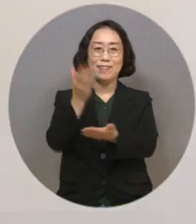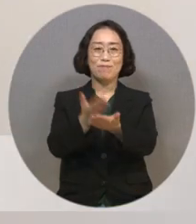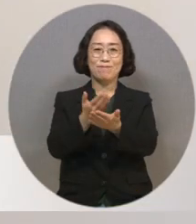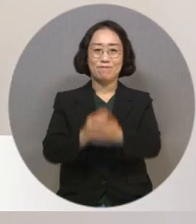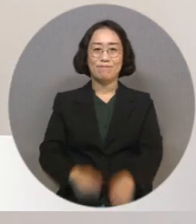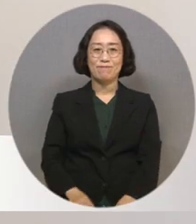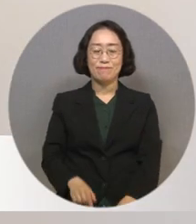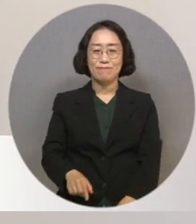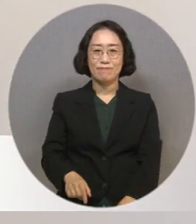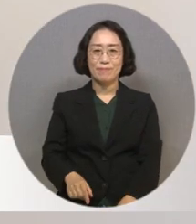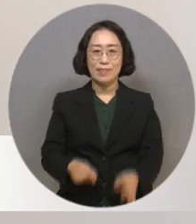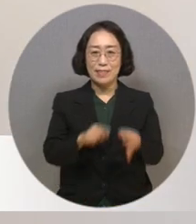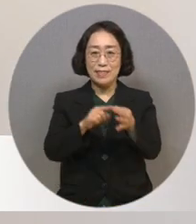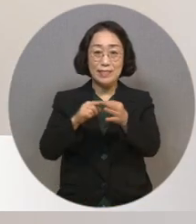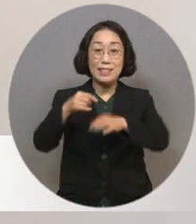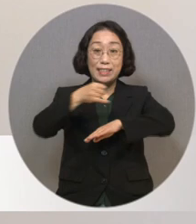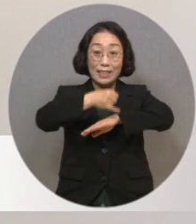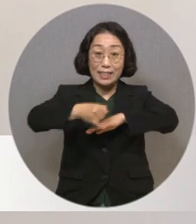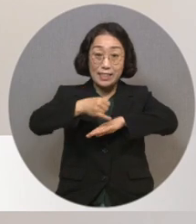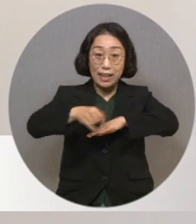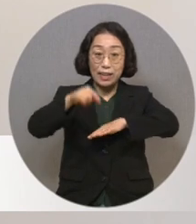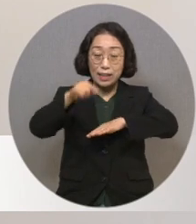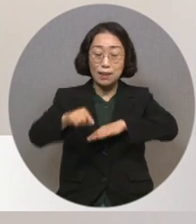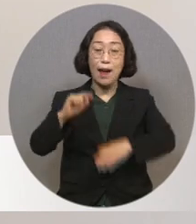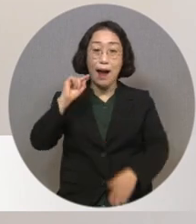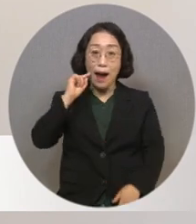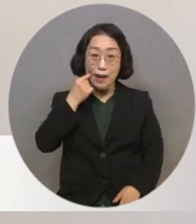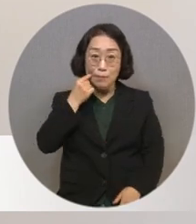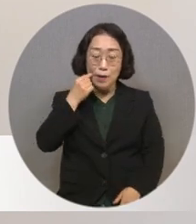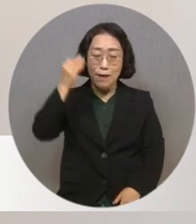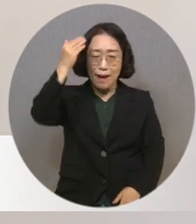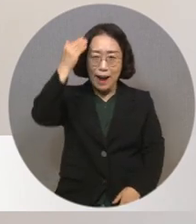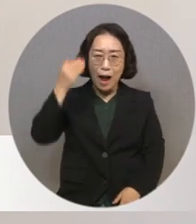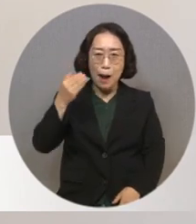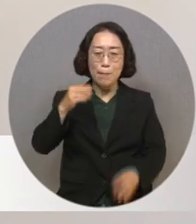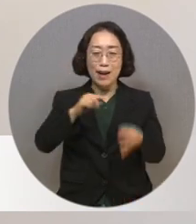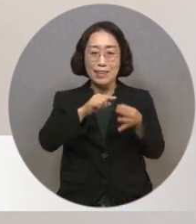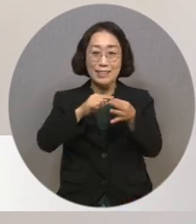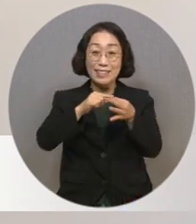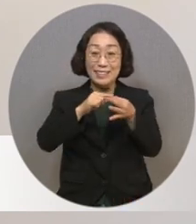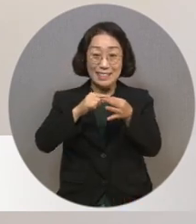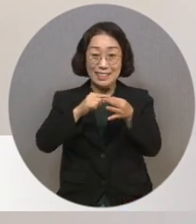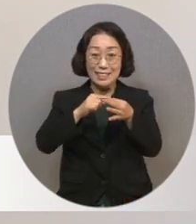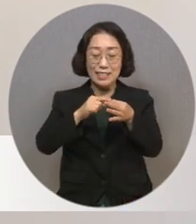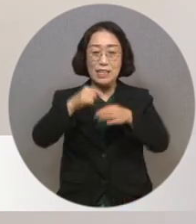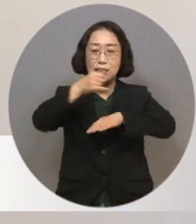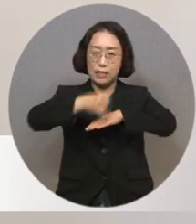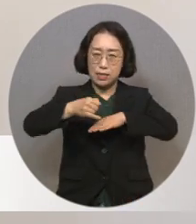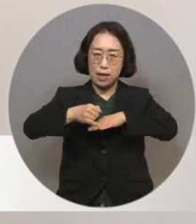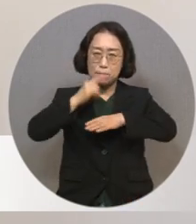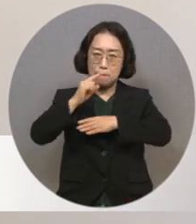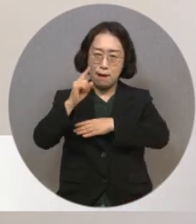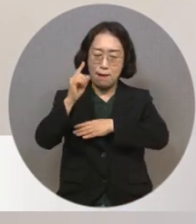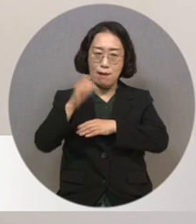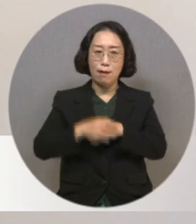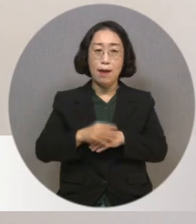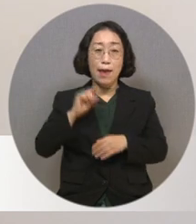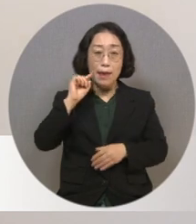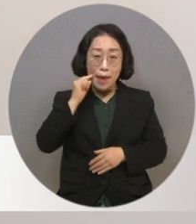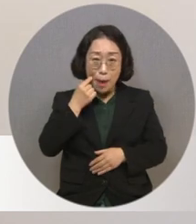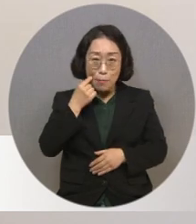캘리그라피는 보통 아름다운 먹긋이라고 많이들 이야기하세요. 그 아름다운 먹긋이라는 것은 아름다운